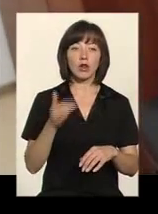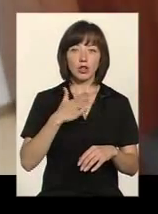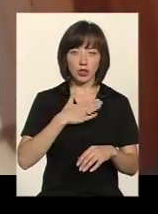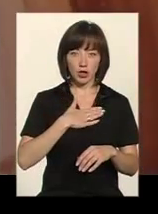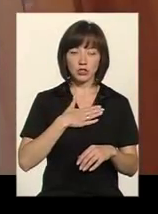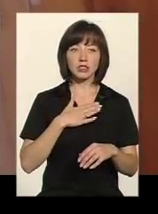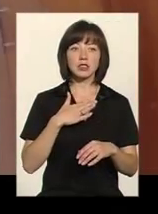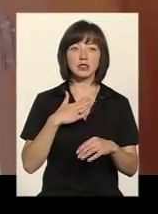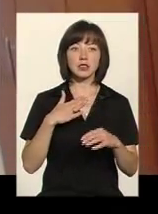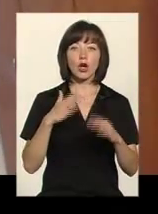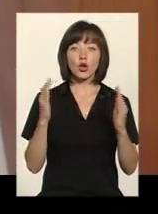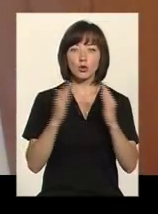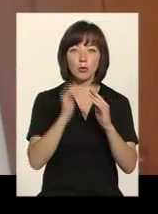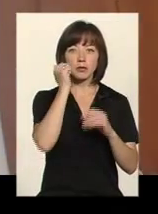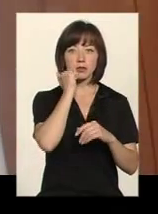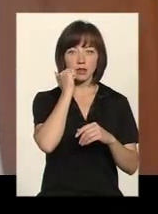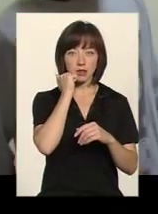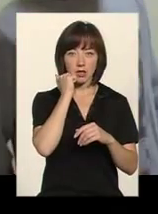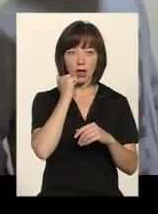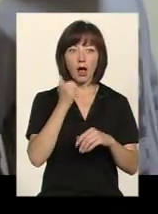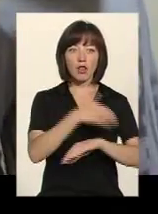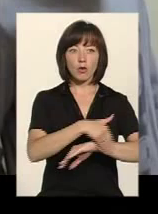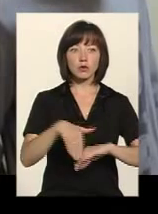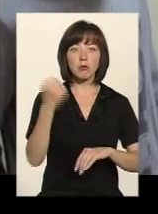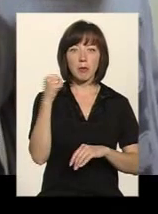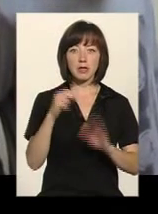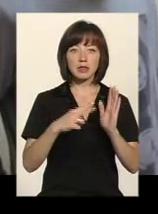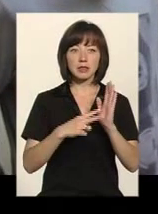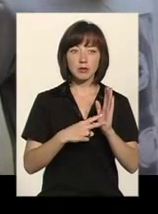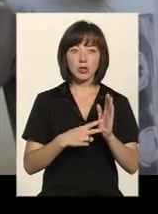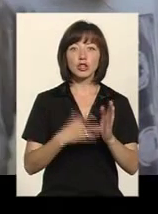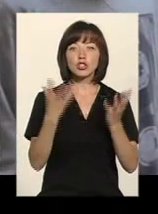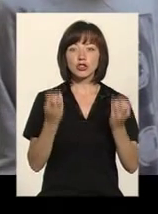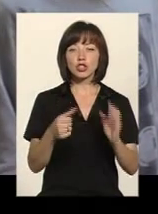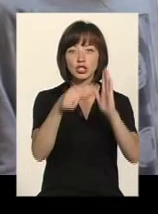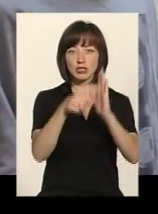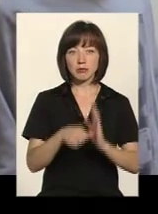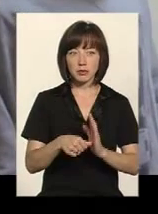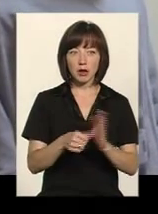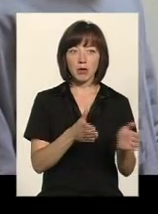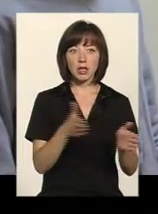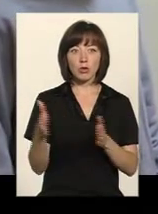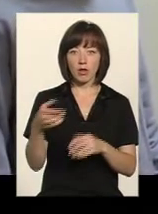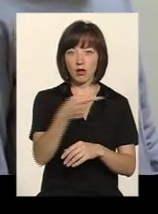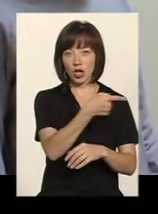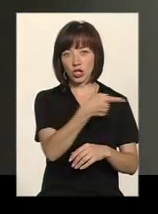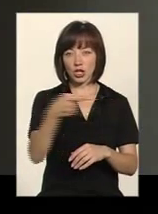георитетичний пансіонат, т.е. дом престарелых на Победі 7, ще полгода назад подготовил для нас целый этаж на 50 койко-мест.